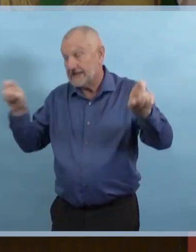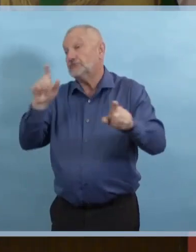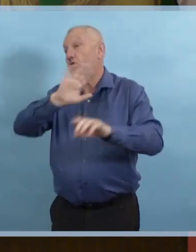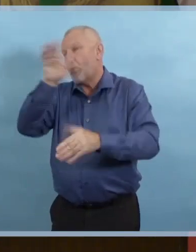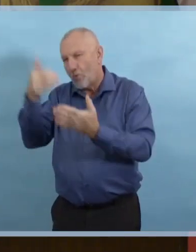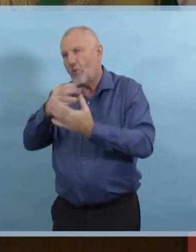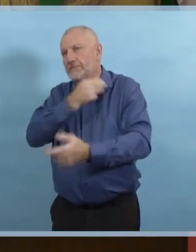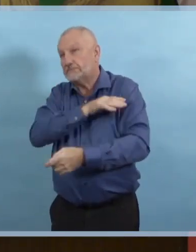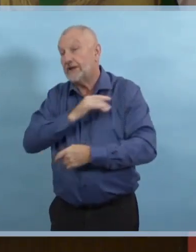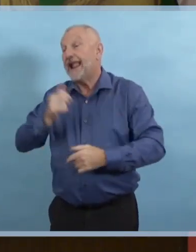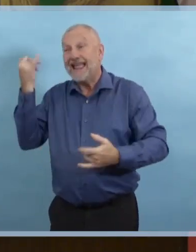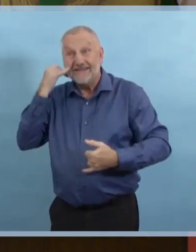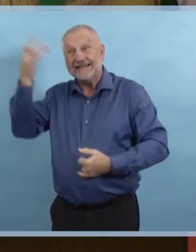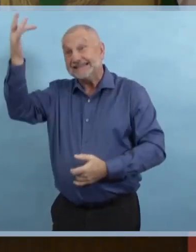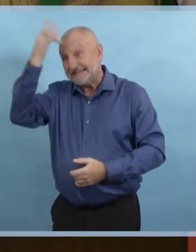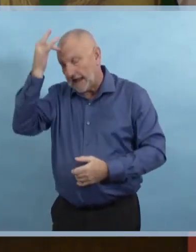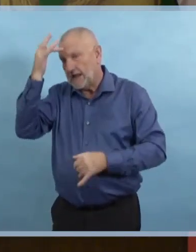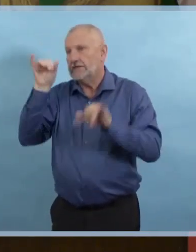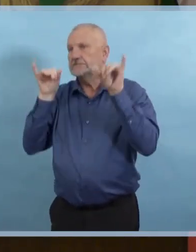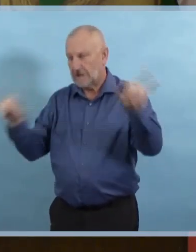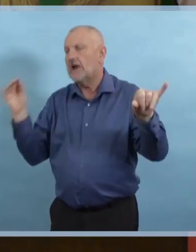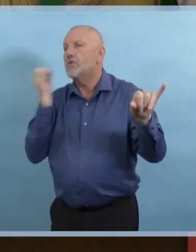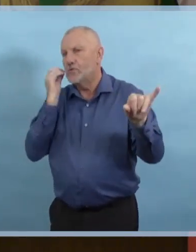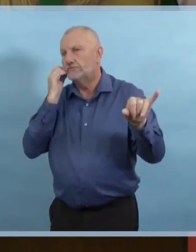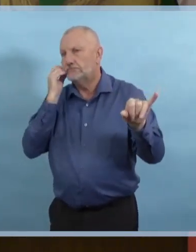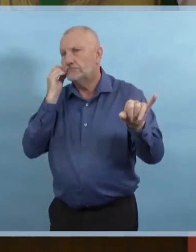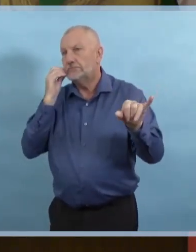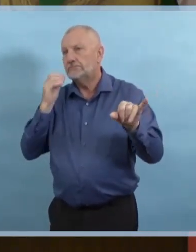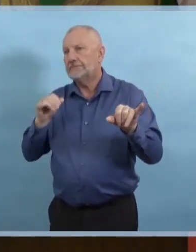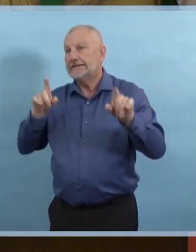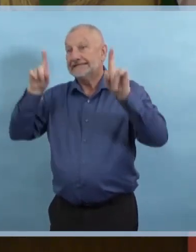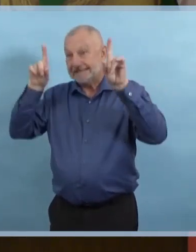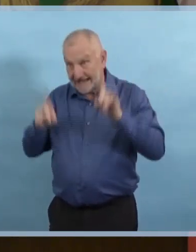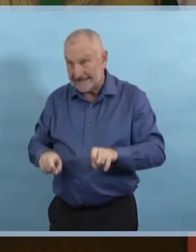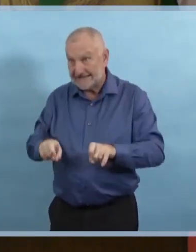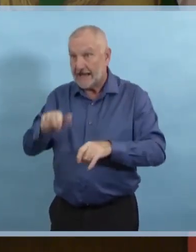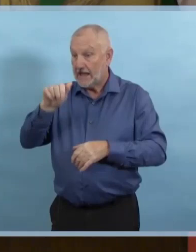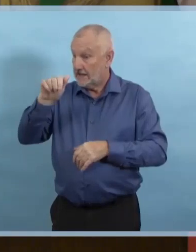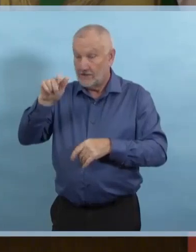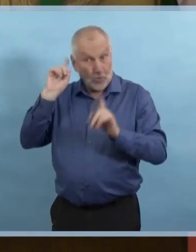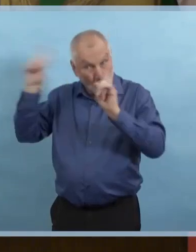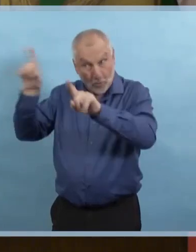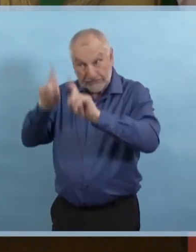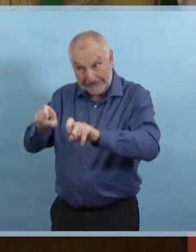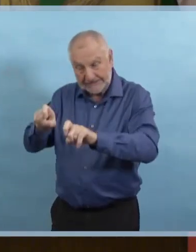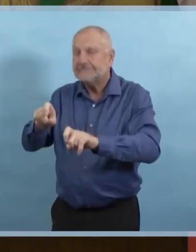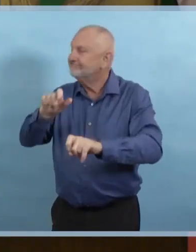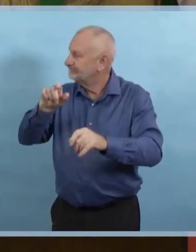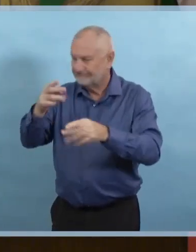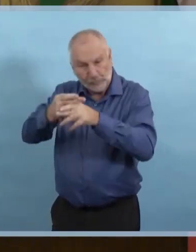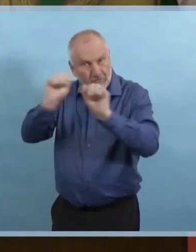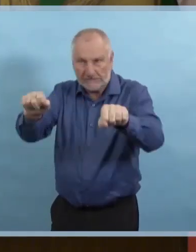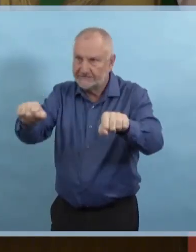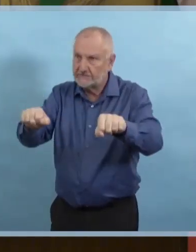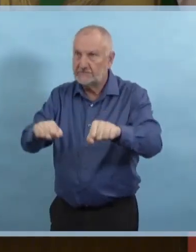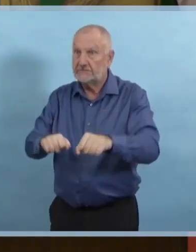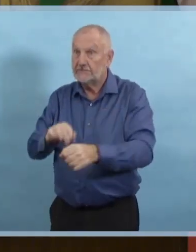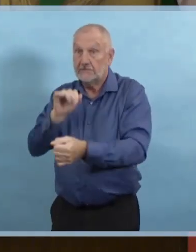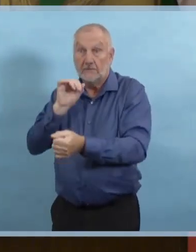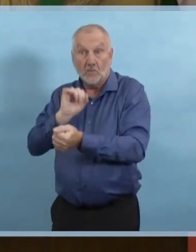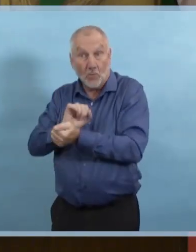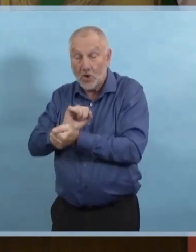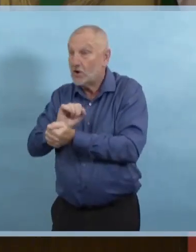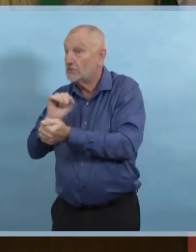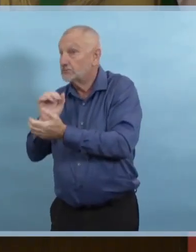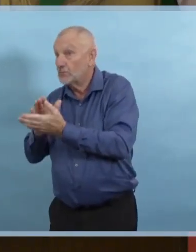Et ne revenez pas à travailler ou à l'école avant d'avoir un résultat négatif ou de vous être isolé pendant 10 jours si vous n'avez pas